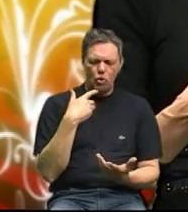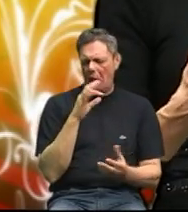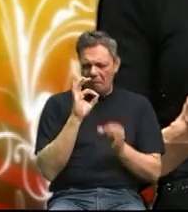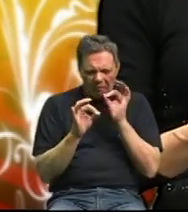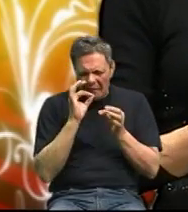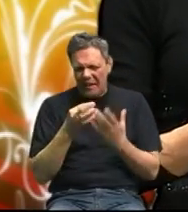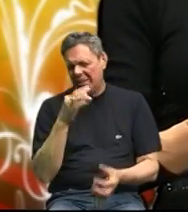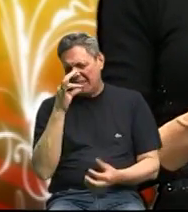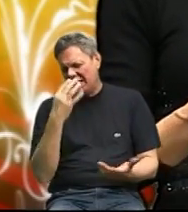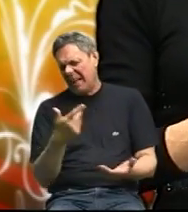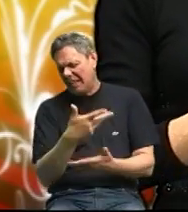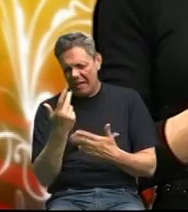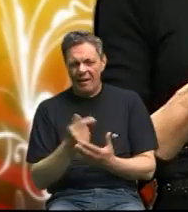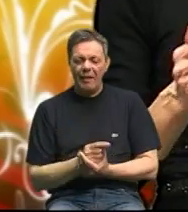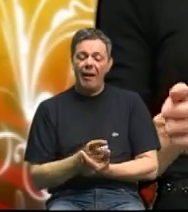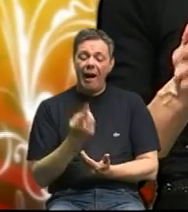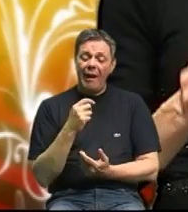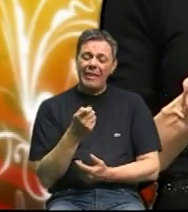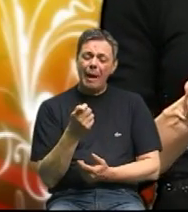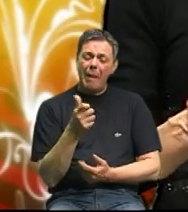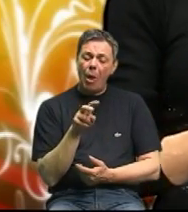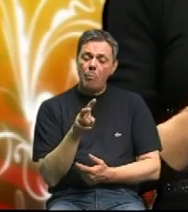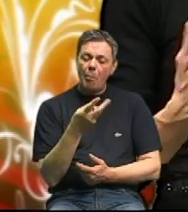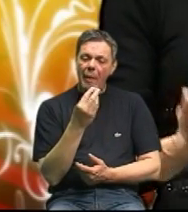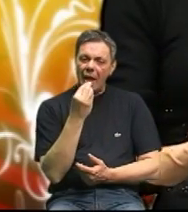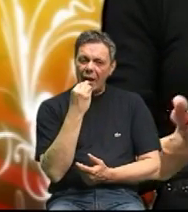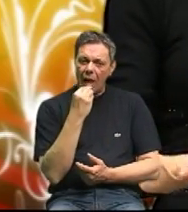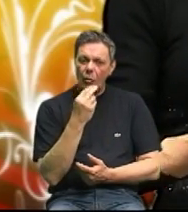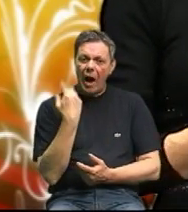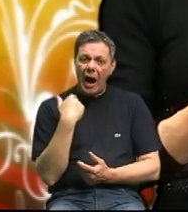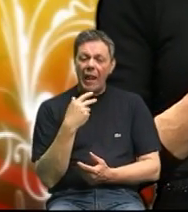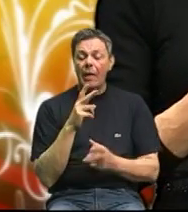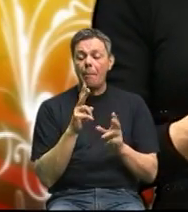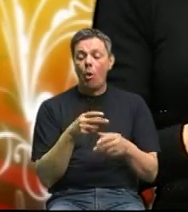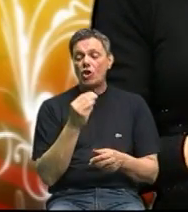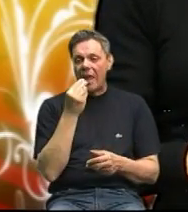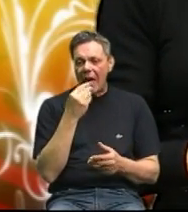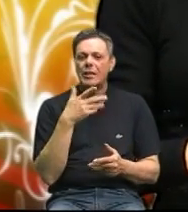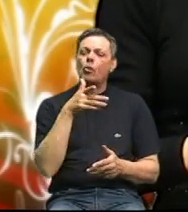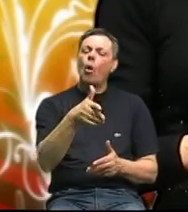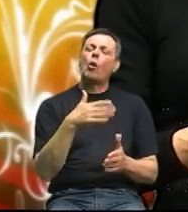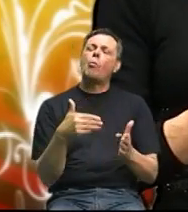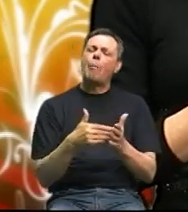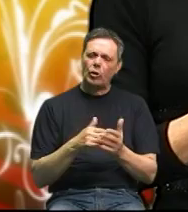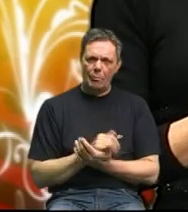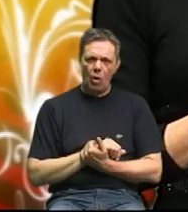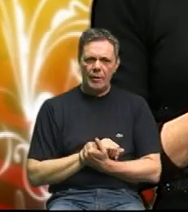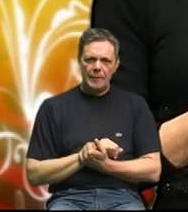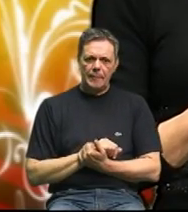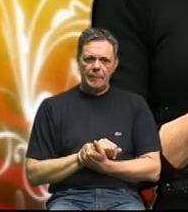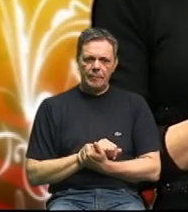čovjek da samo malo promijeni hranu ali može jest toliko koliko jemu treba i